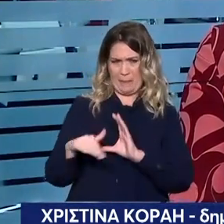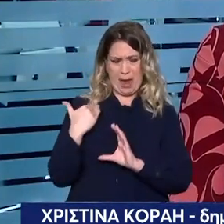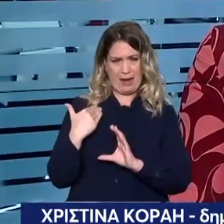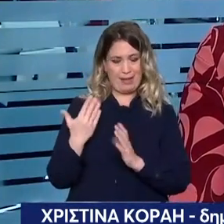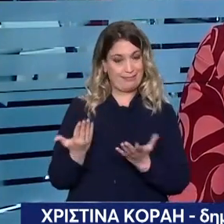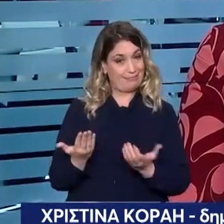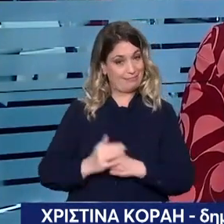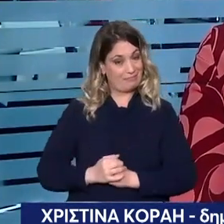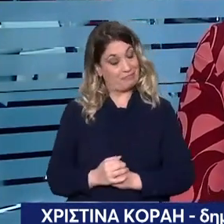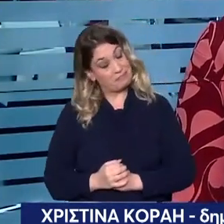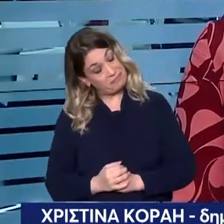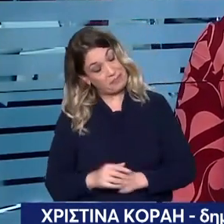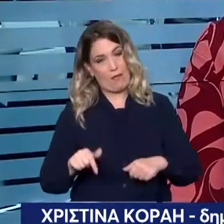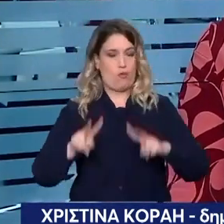εκλογικά κέντρα. Λοιπόν, Χριστίνα μου σε ευχαριστώ πολύ.